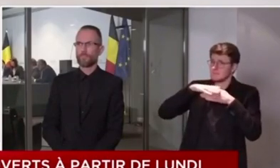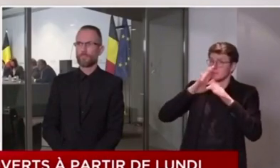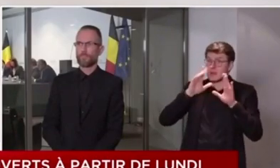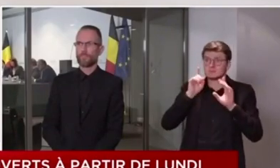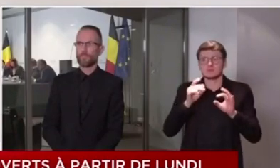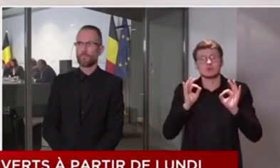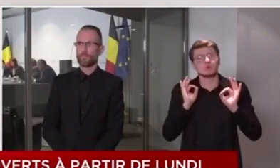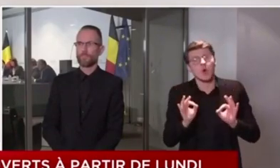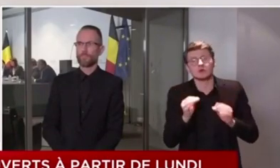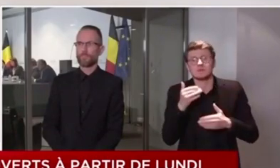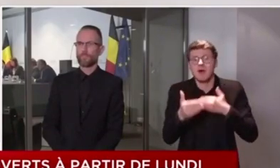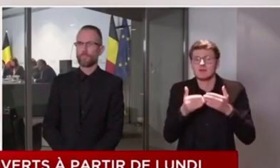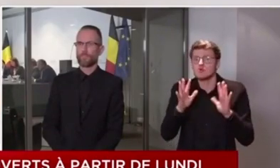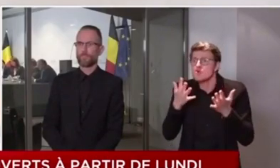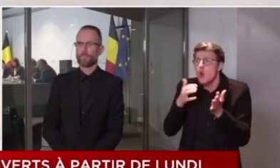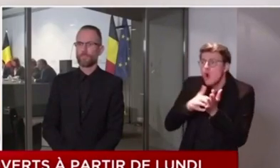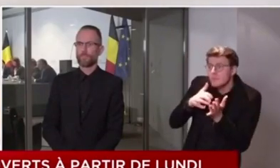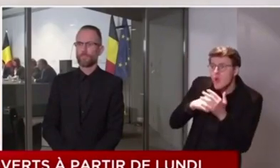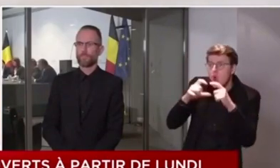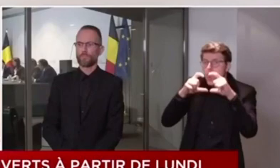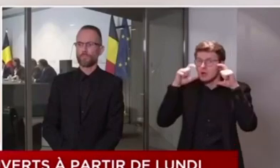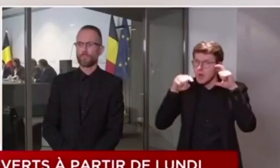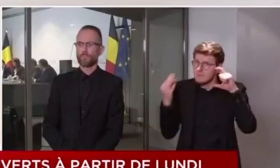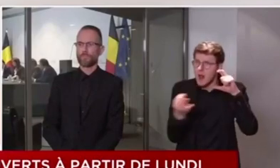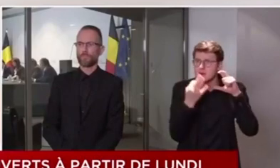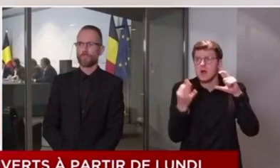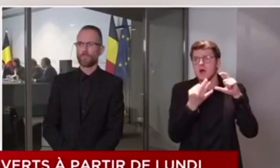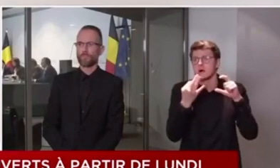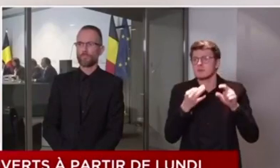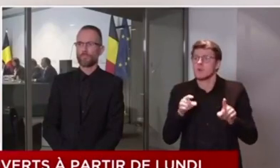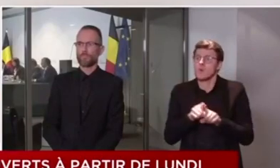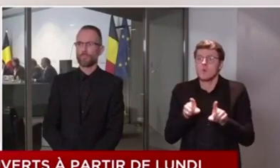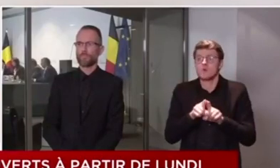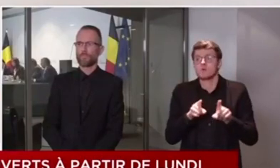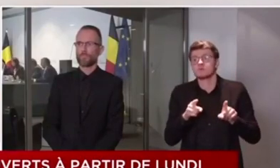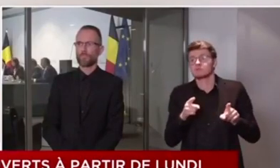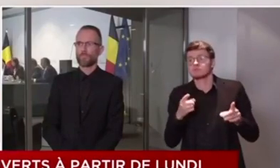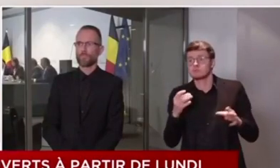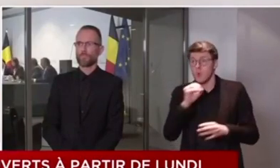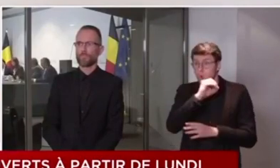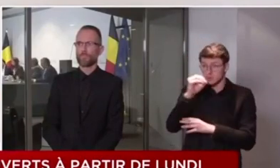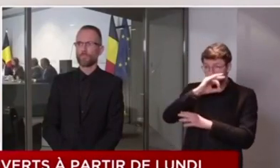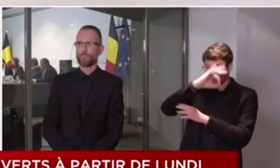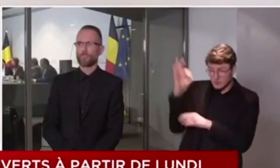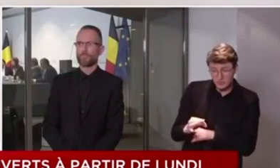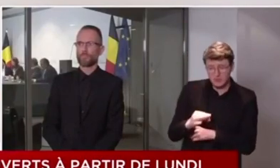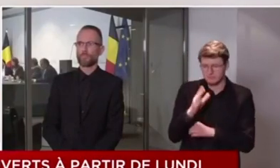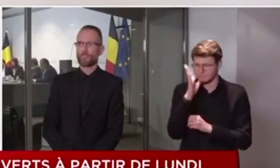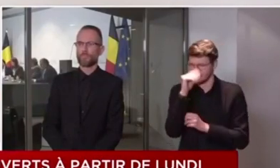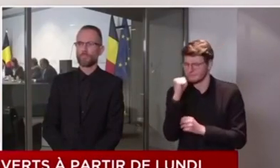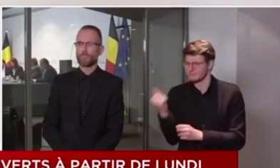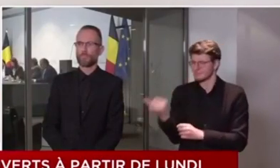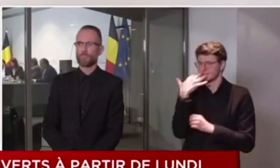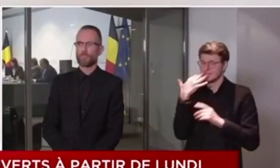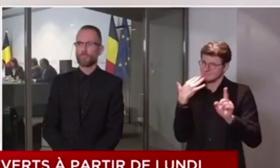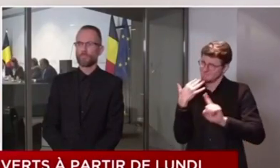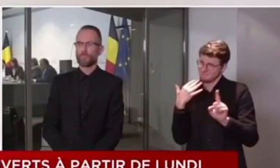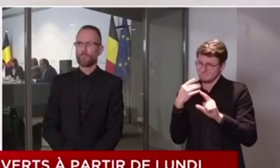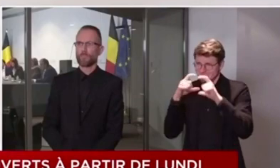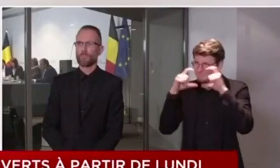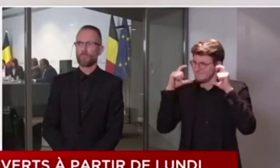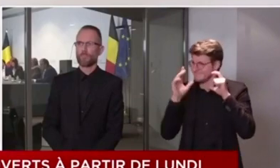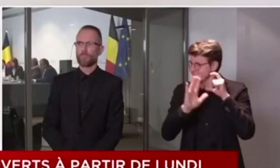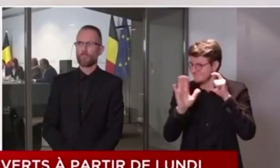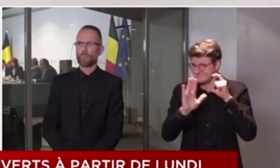et le masque ne sera jamais une garantie absolue. Le masque ne remplacera jamais les mesures d'hygiène